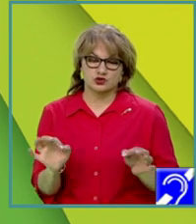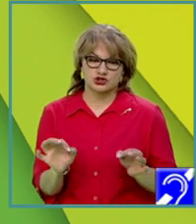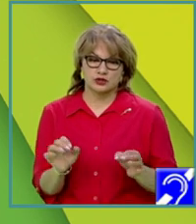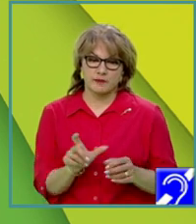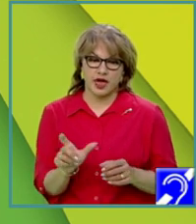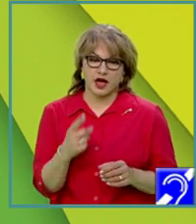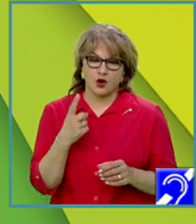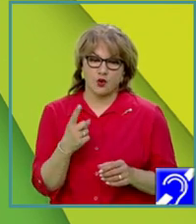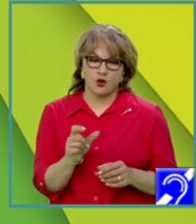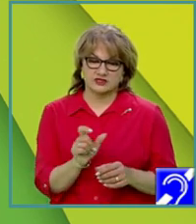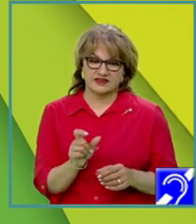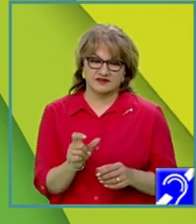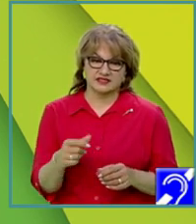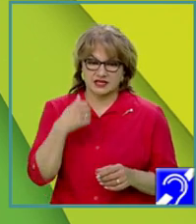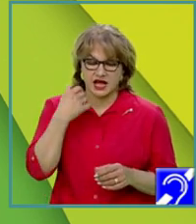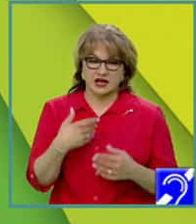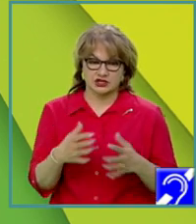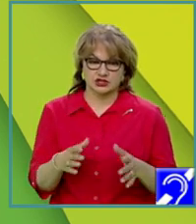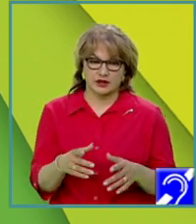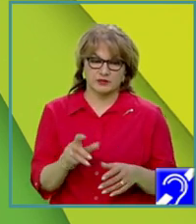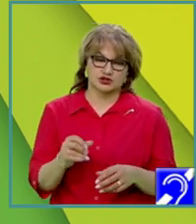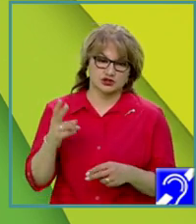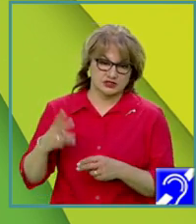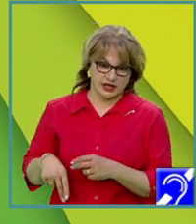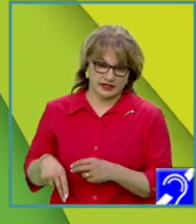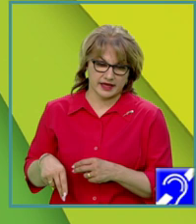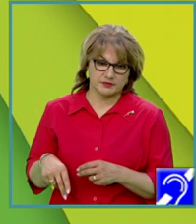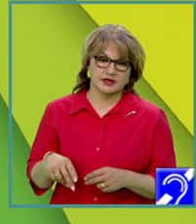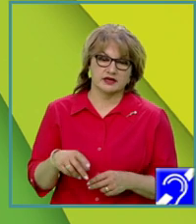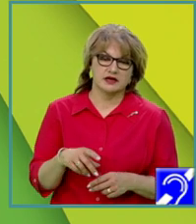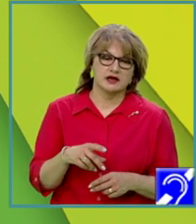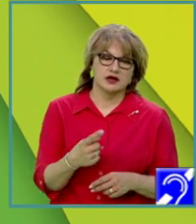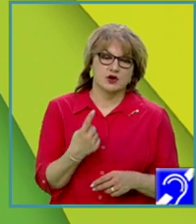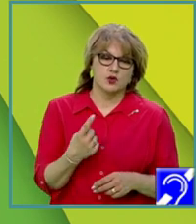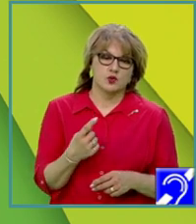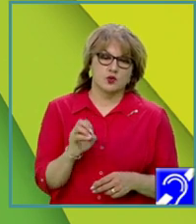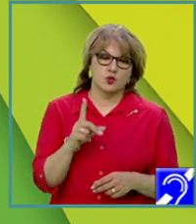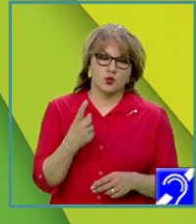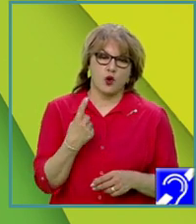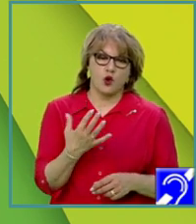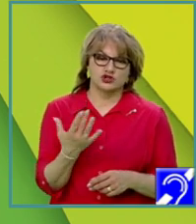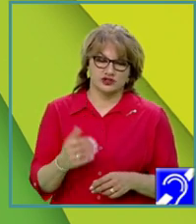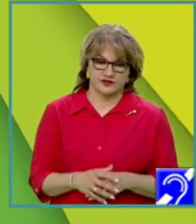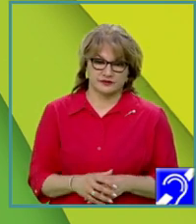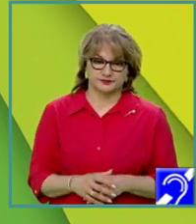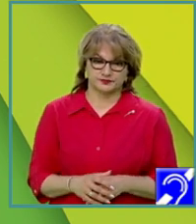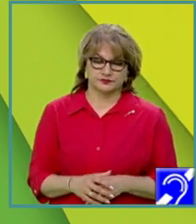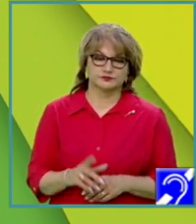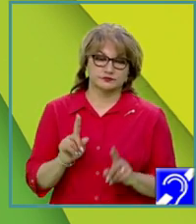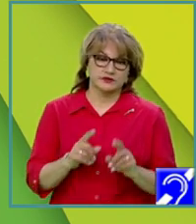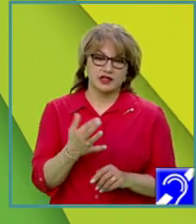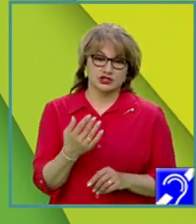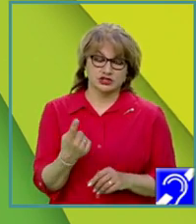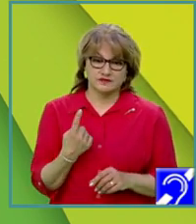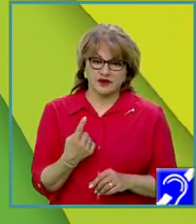secvențe care începe și se termină cu una din cifre. În cazul în care cifra